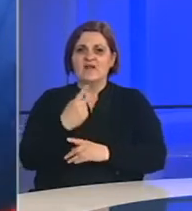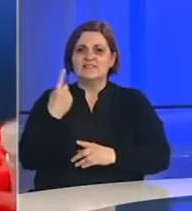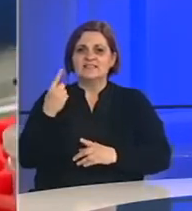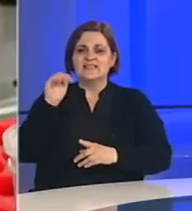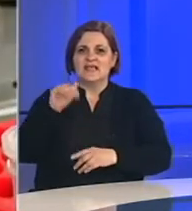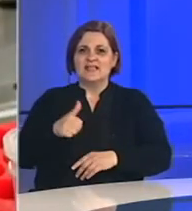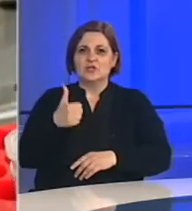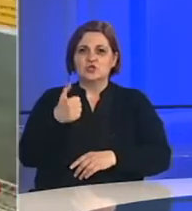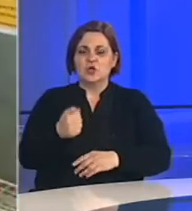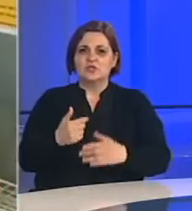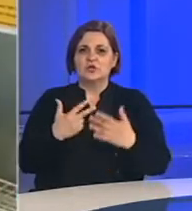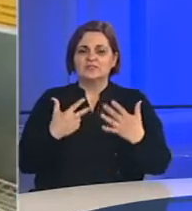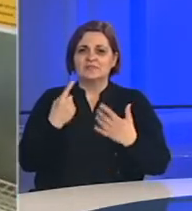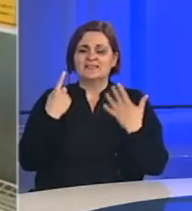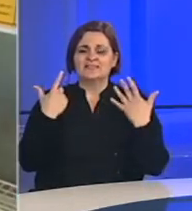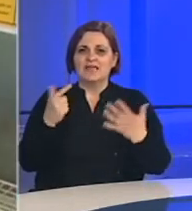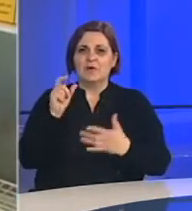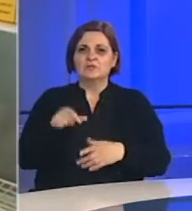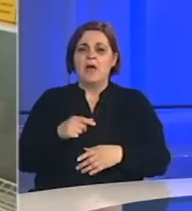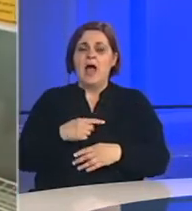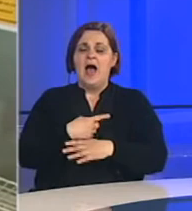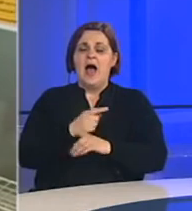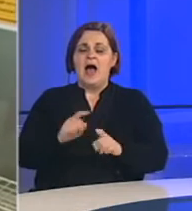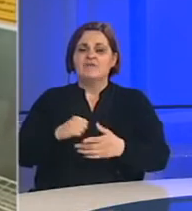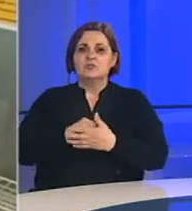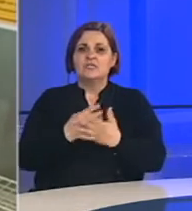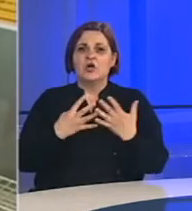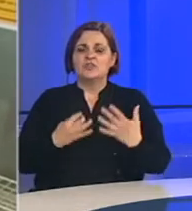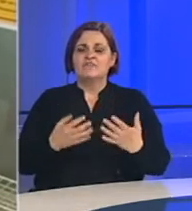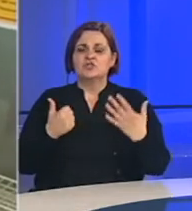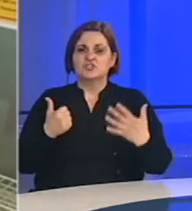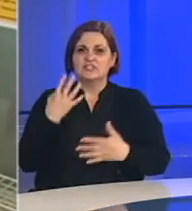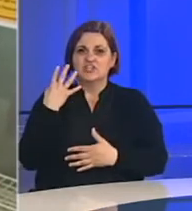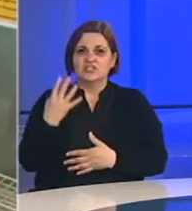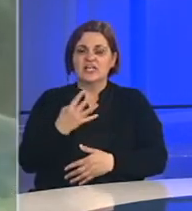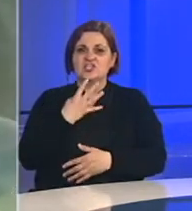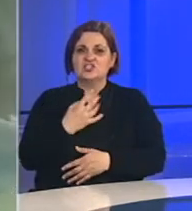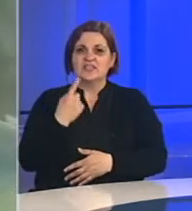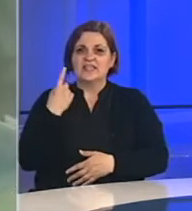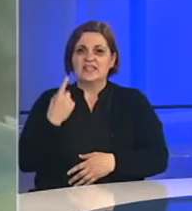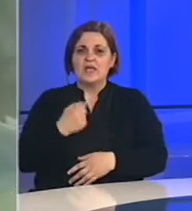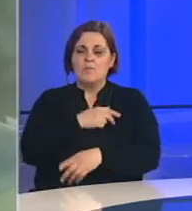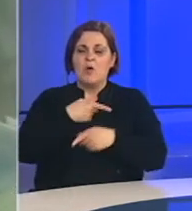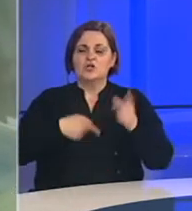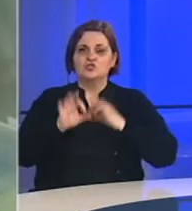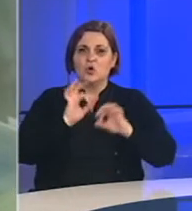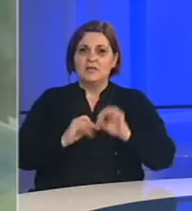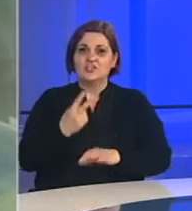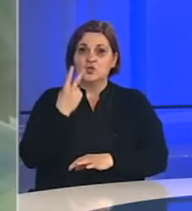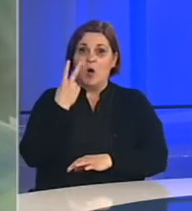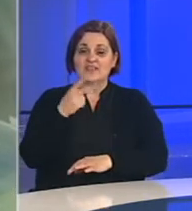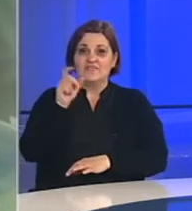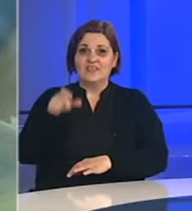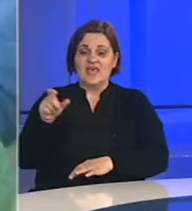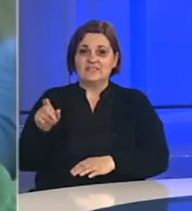.187 osoba, a virus je potređen kod 964, 40. je na bolničkom liječenju, a dvije osobe